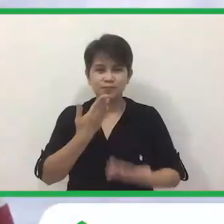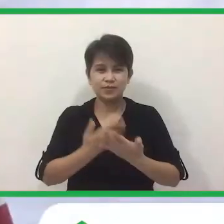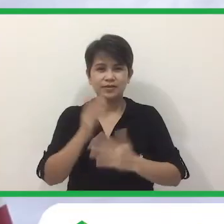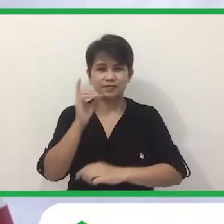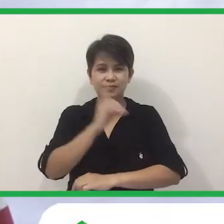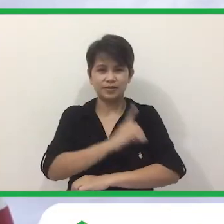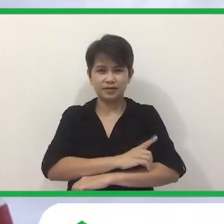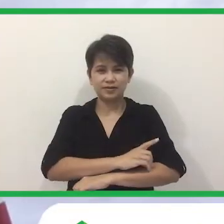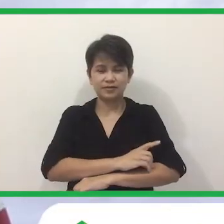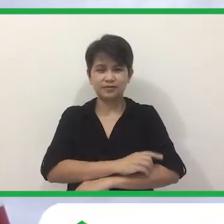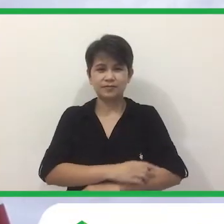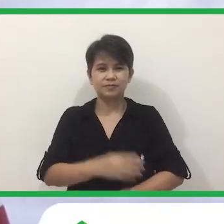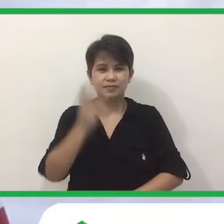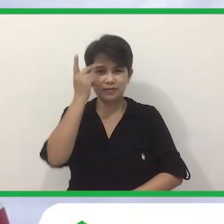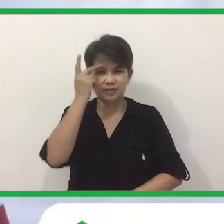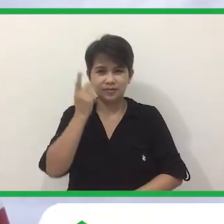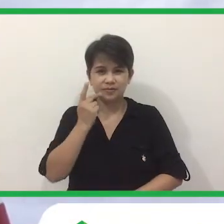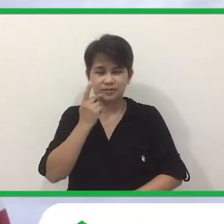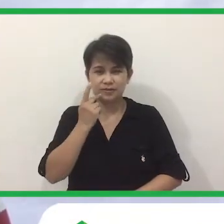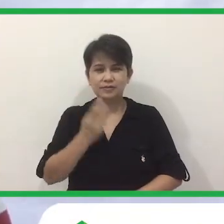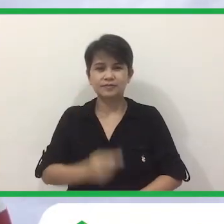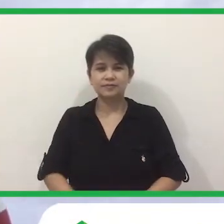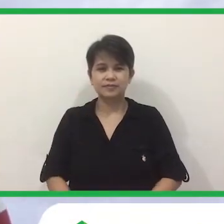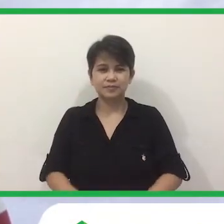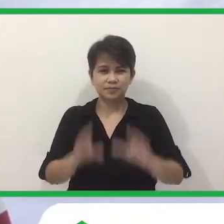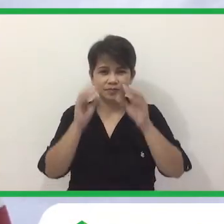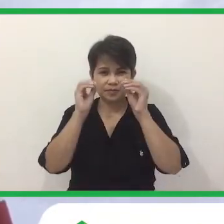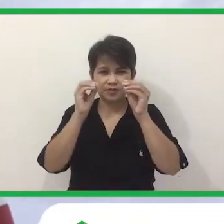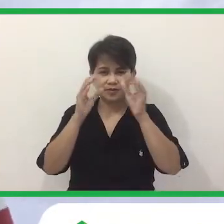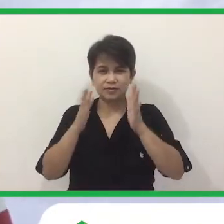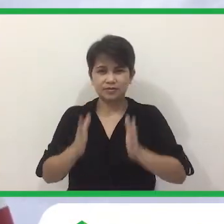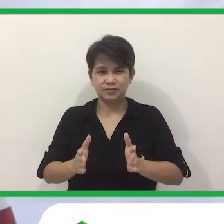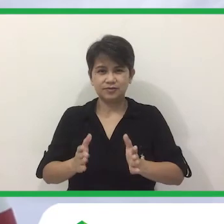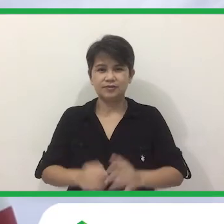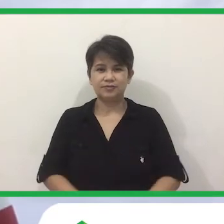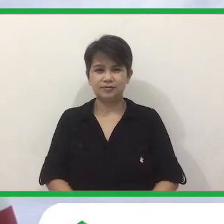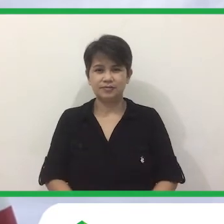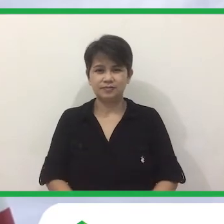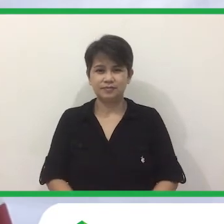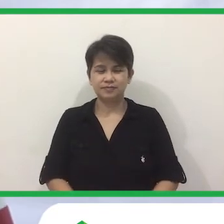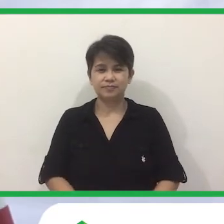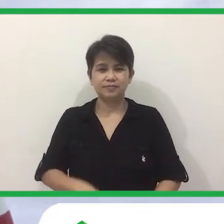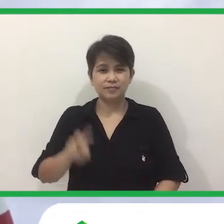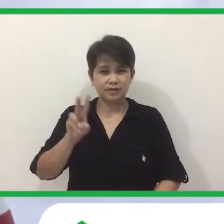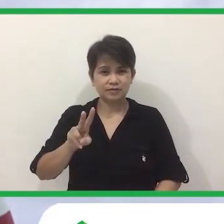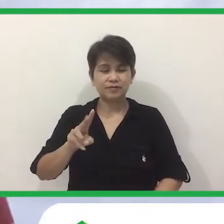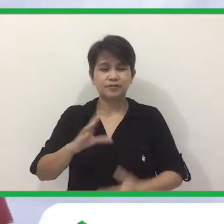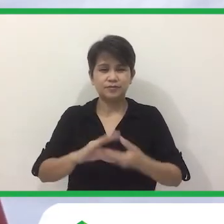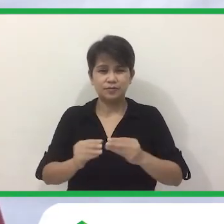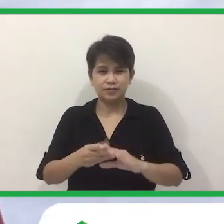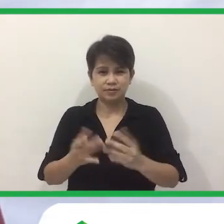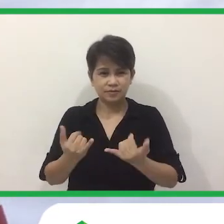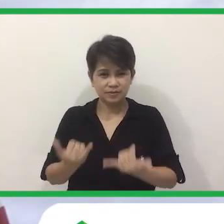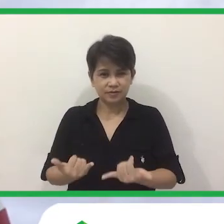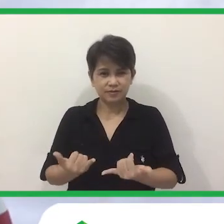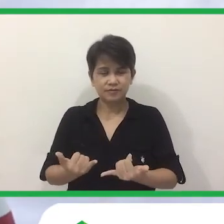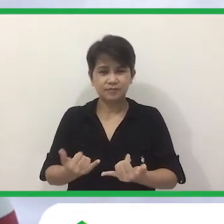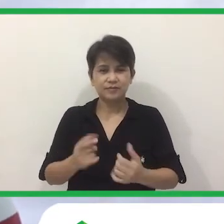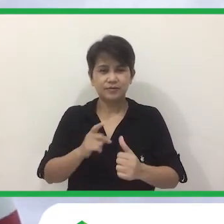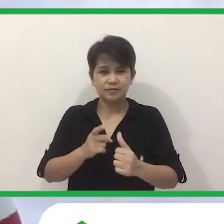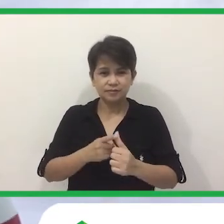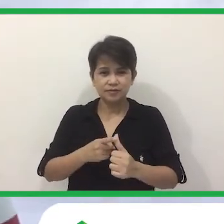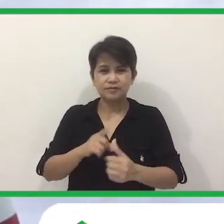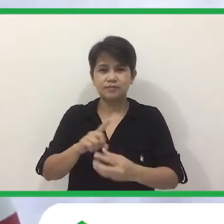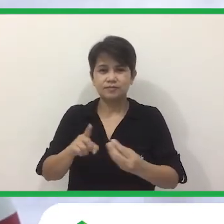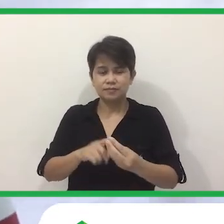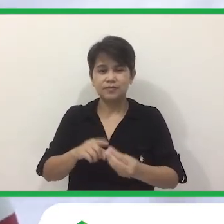Magandang Araw Mga Magulang At Mga Guru May Dalawang Kwento Tayo Sa Episode Na Ito Yung Tungkol